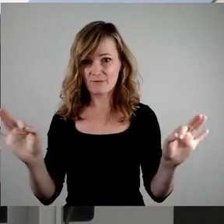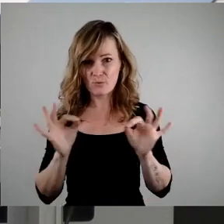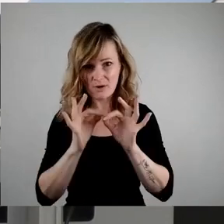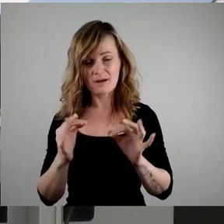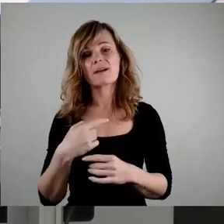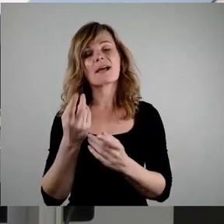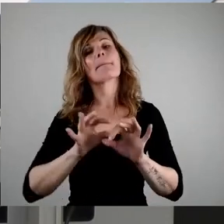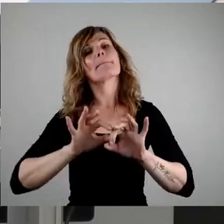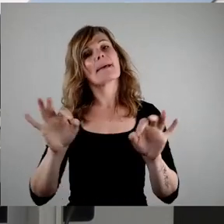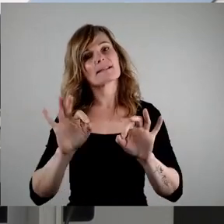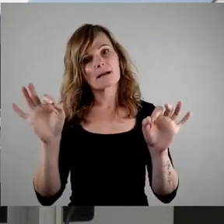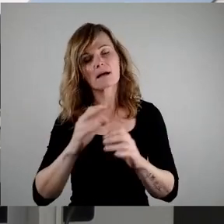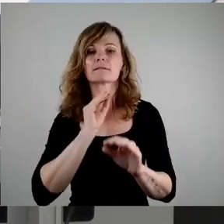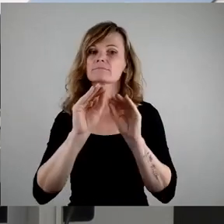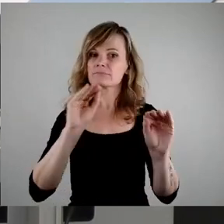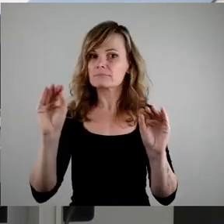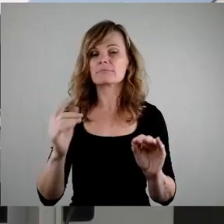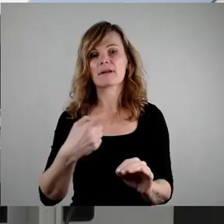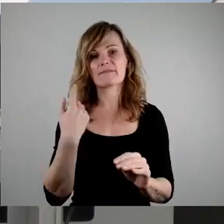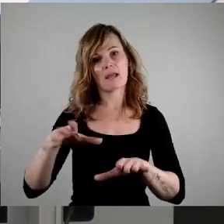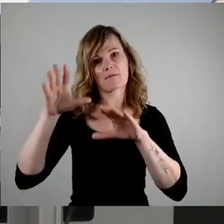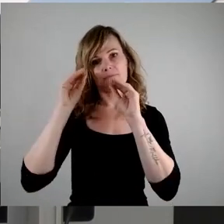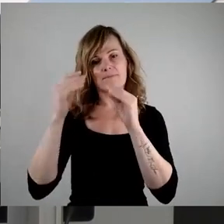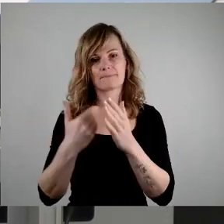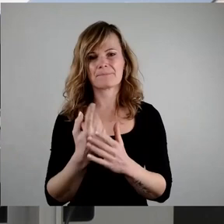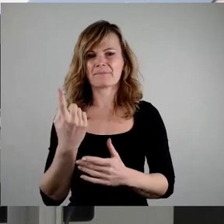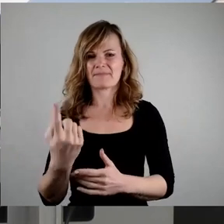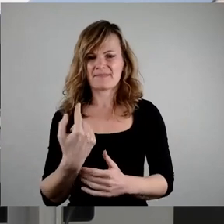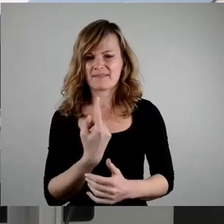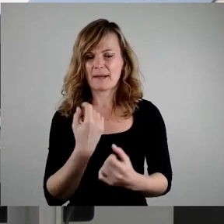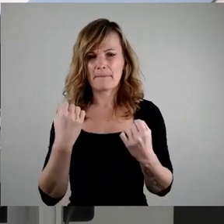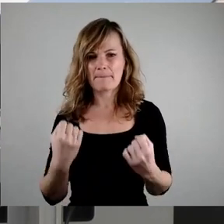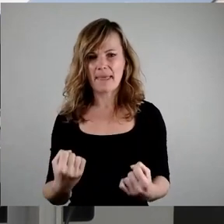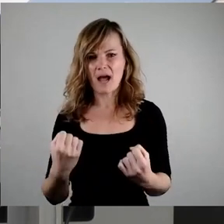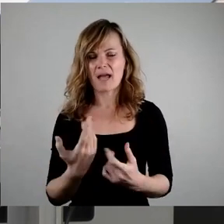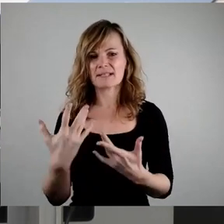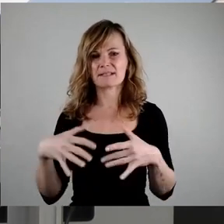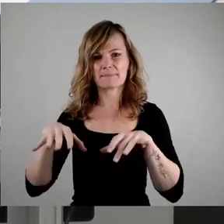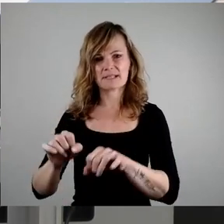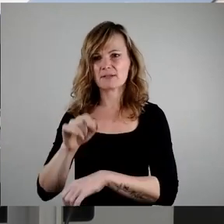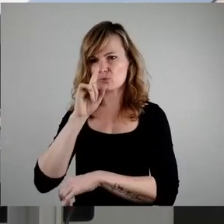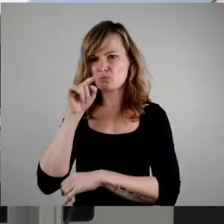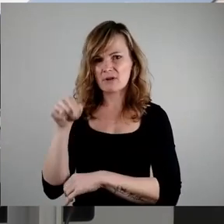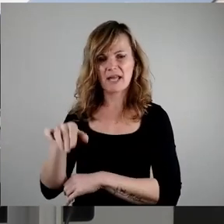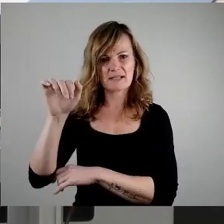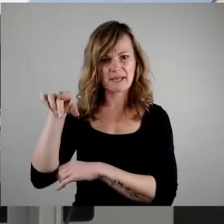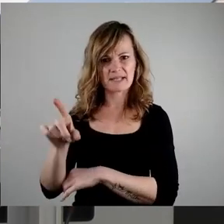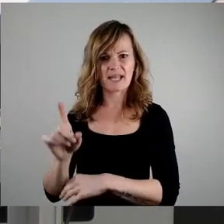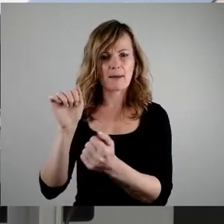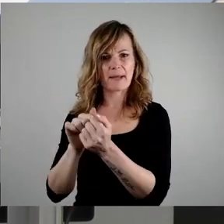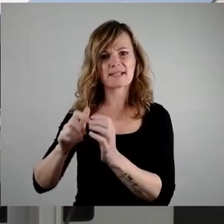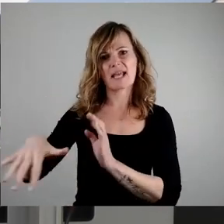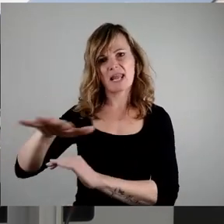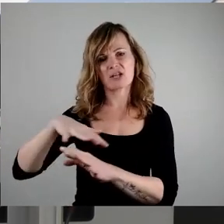geeigneten Weise nachzukommen, als sich dafür der überwiegende Mehrheitsbesitz der SPD-befindlichen Dresdner Presselandschaft zu